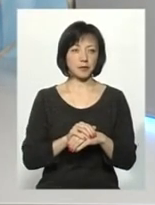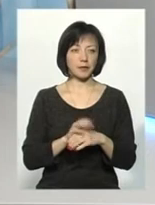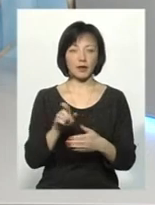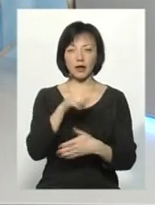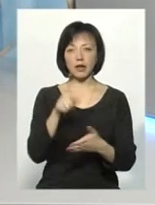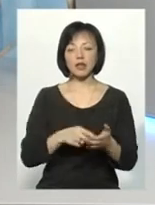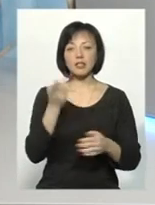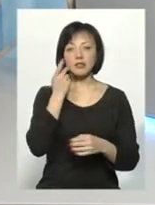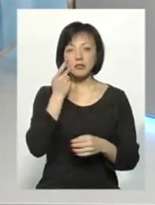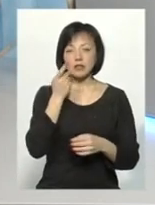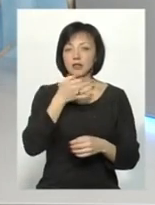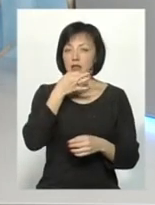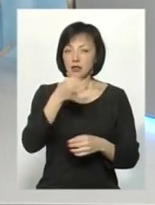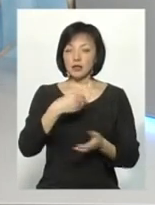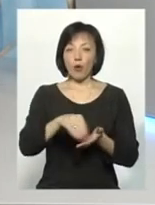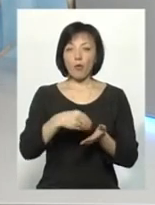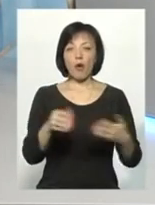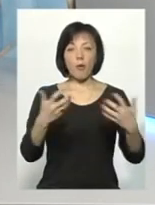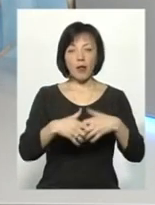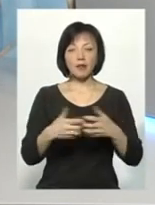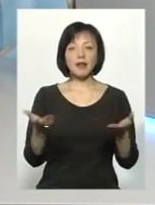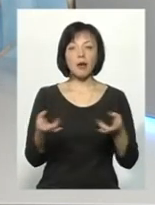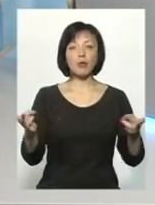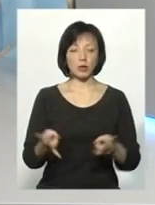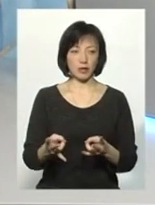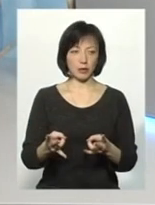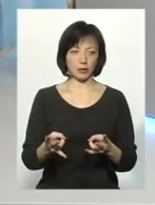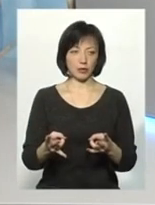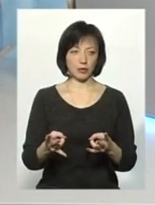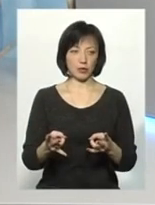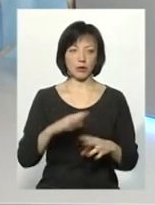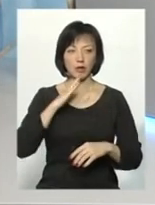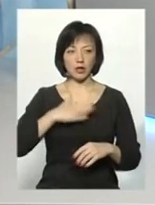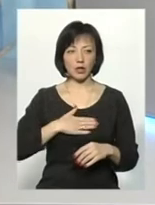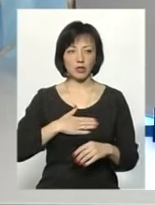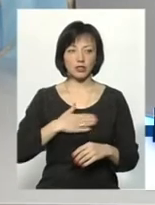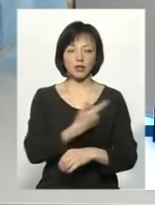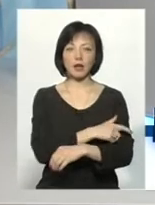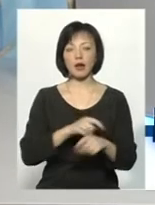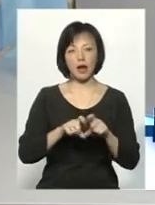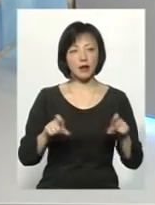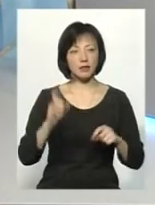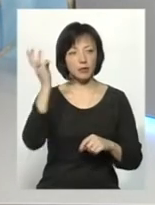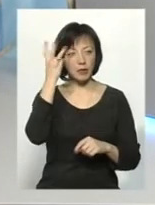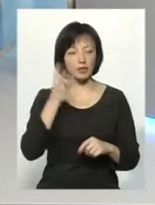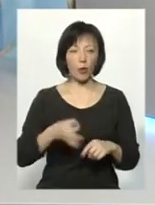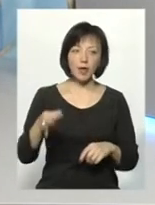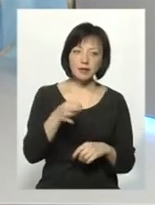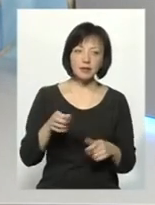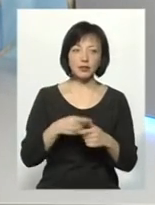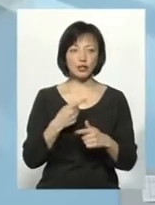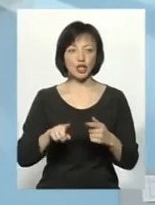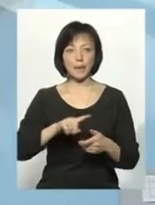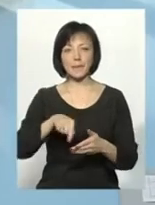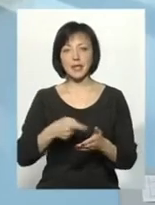що завжди закуповується те обладнання, яке потрібно нашій лікарні. Чи Хмельницькій обласні, чи Хмельницькій